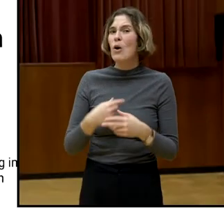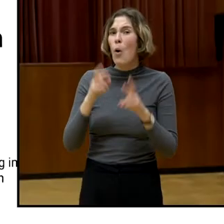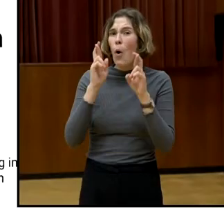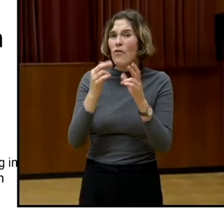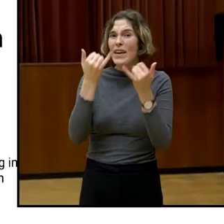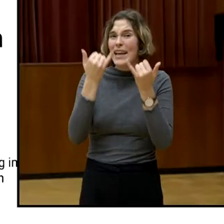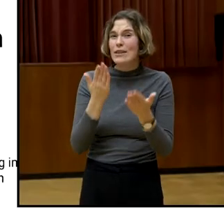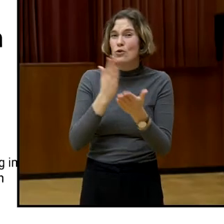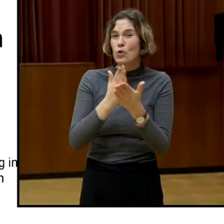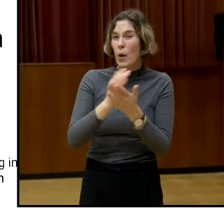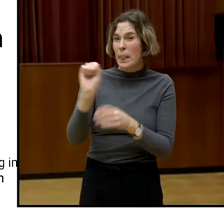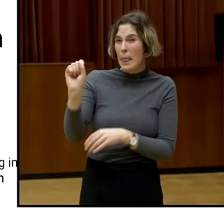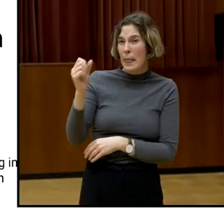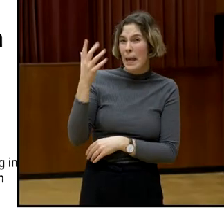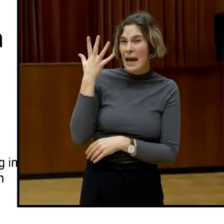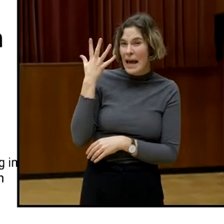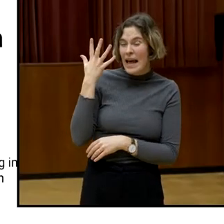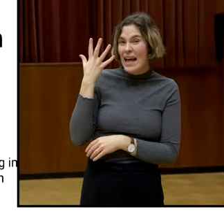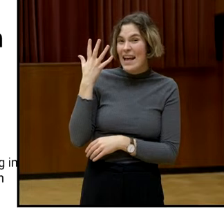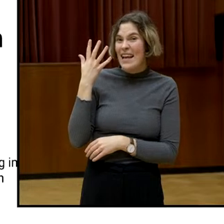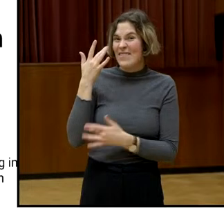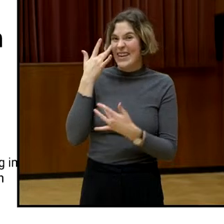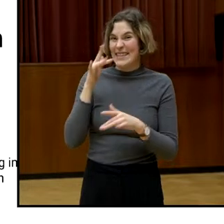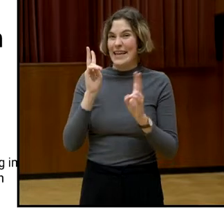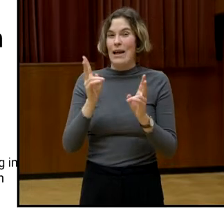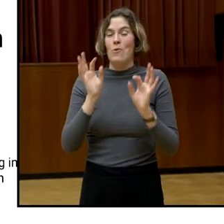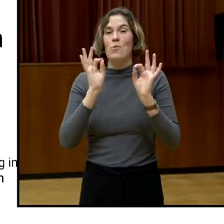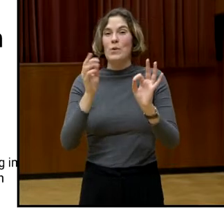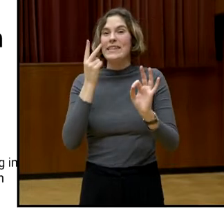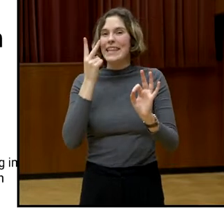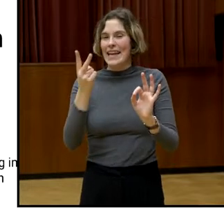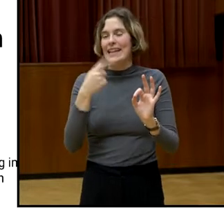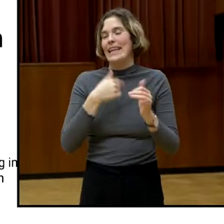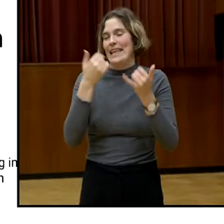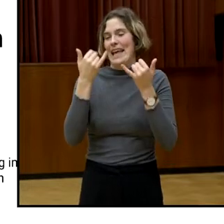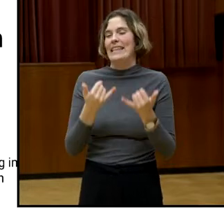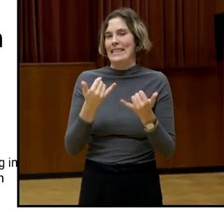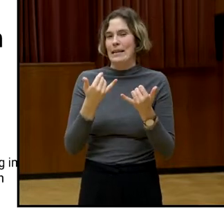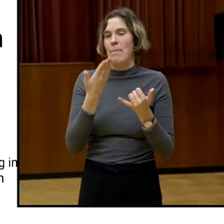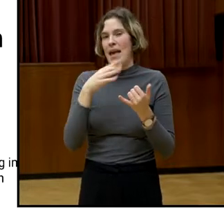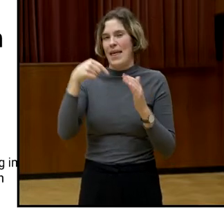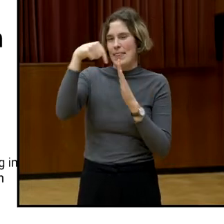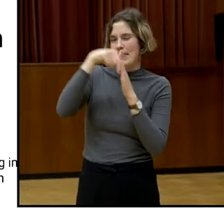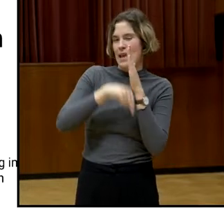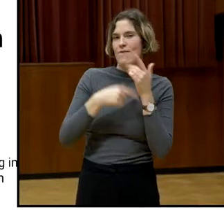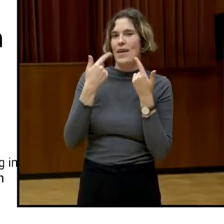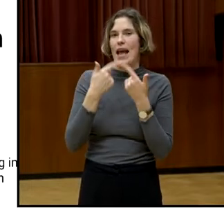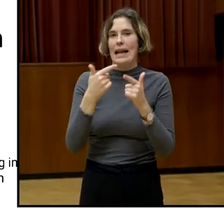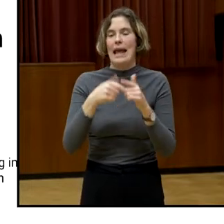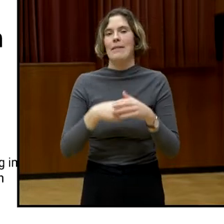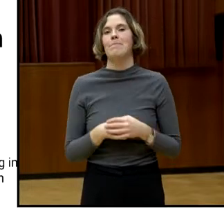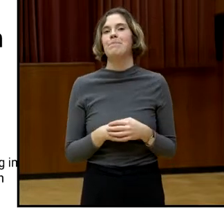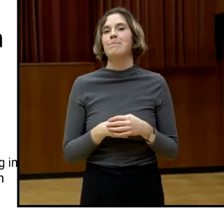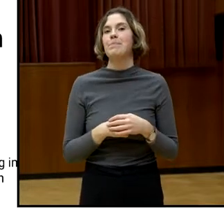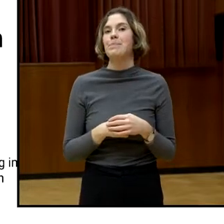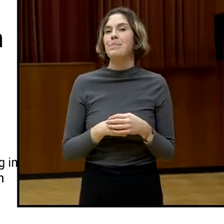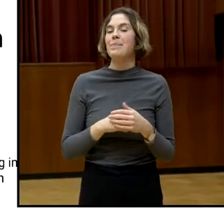nicht, ob sie so gut zu sehen ist. Ich gehe dann jetzt genauer darauf ein. Also, die Grafik heißt die